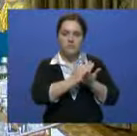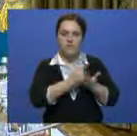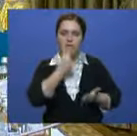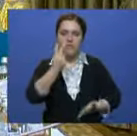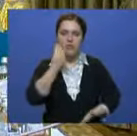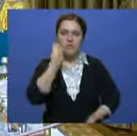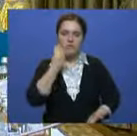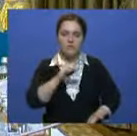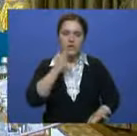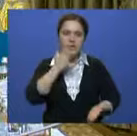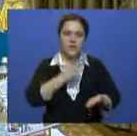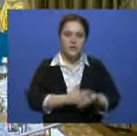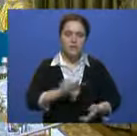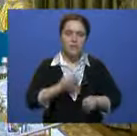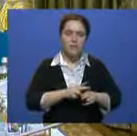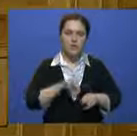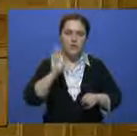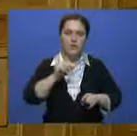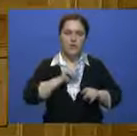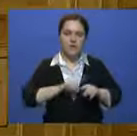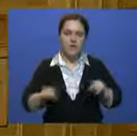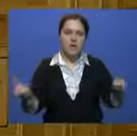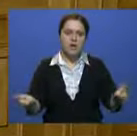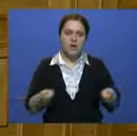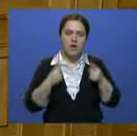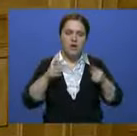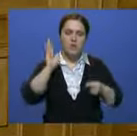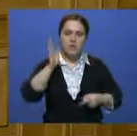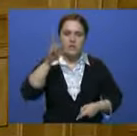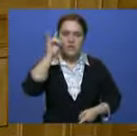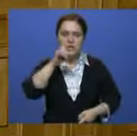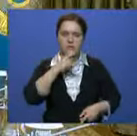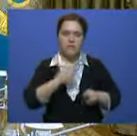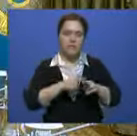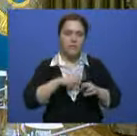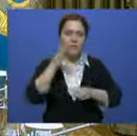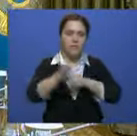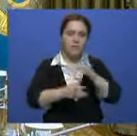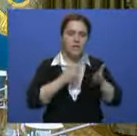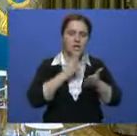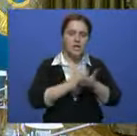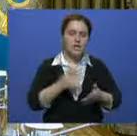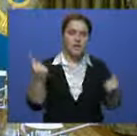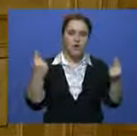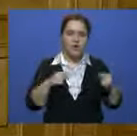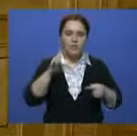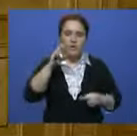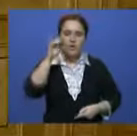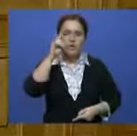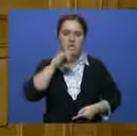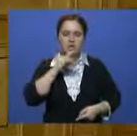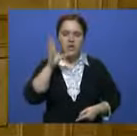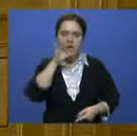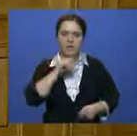обеспечивающая стабильный устойчивый рост Казахстана, непростых внешних условий вокруг Казахстана. Дипломатый настроен на четкую реализацию